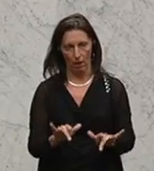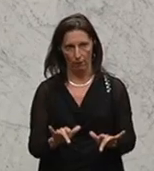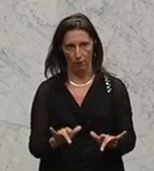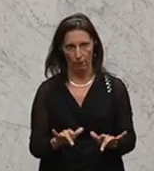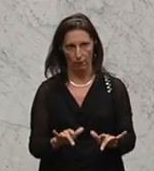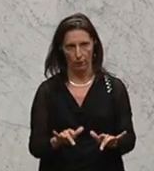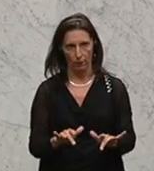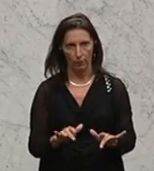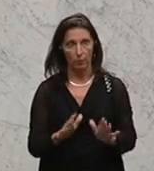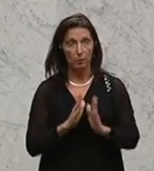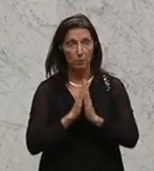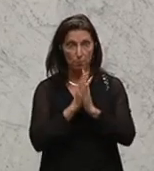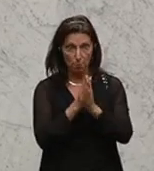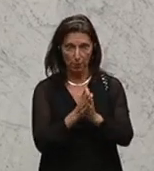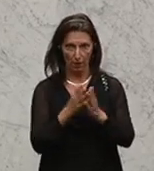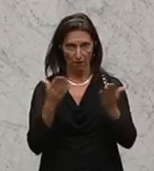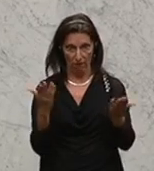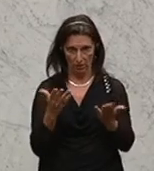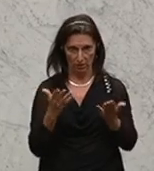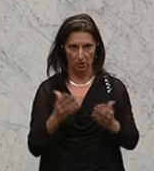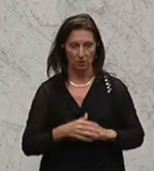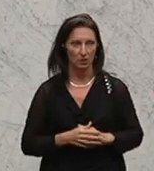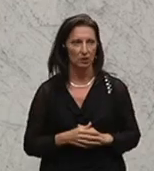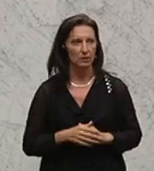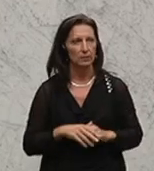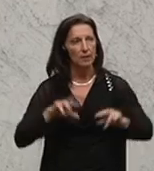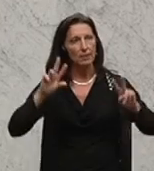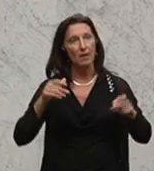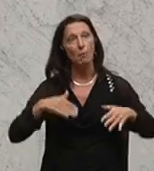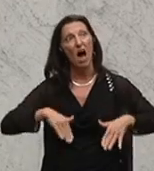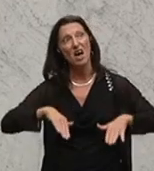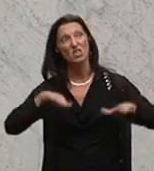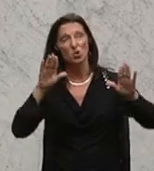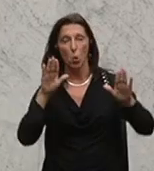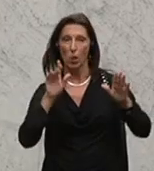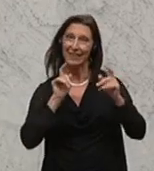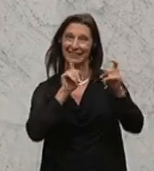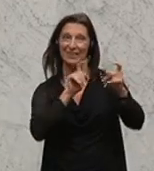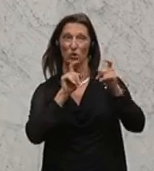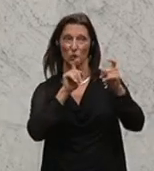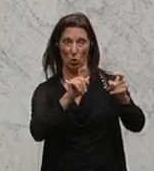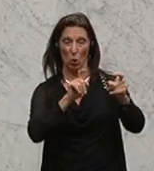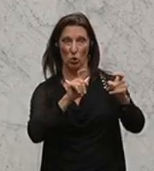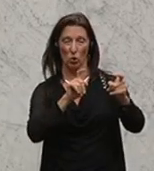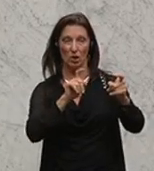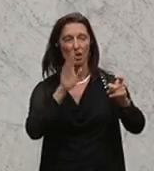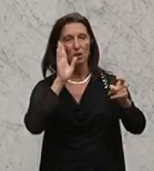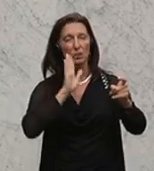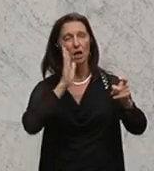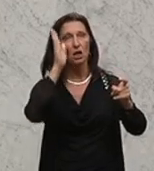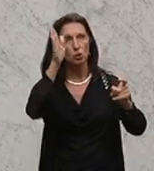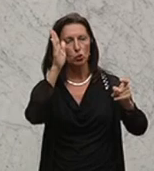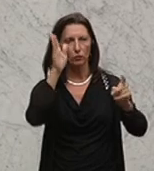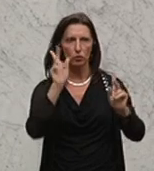Nämlich die Bitte, dass wir die Asyldebatte in Zukunft mit mehr Ehrlichkeit führen.